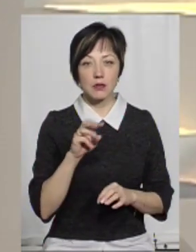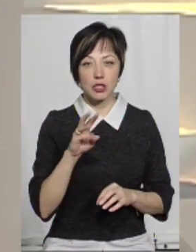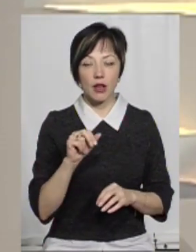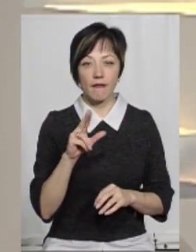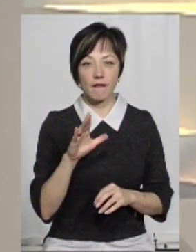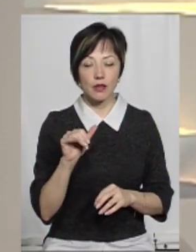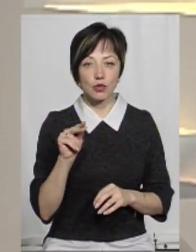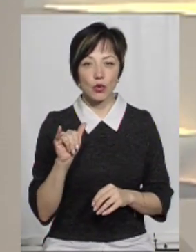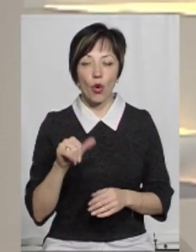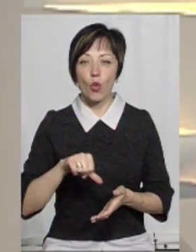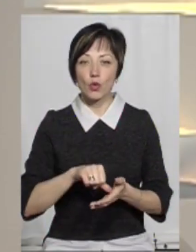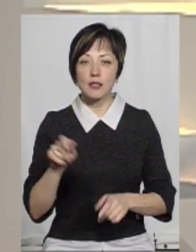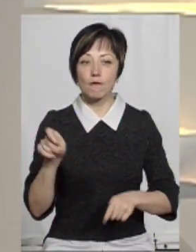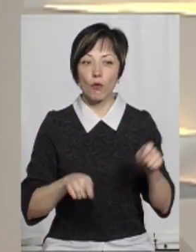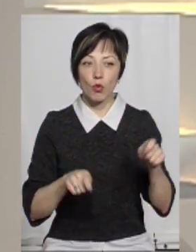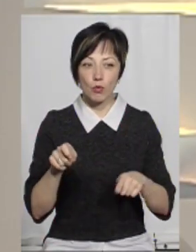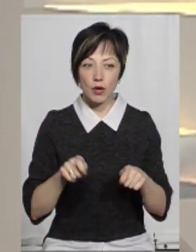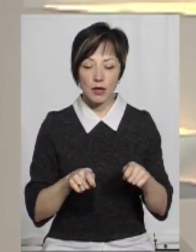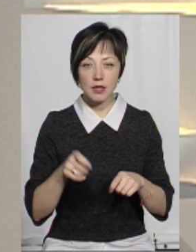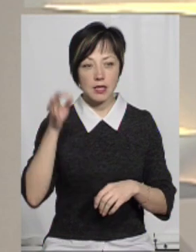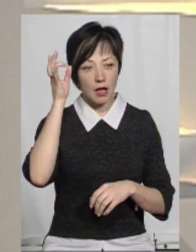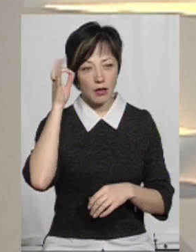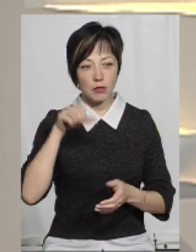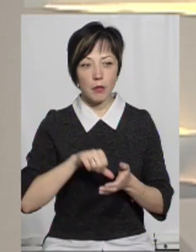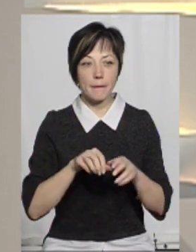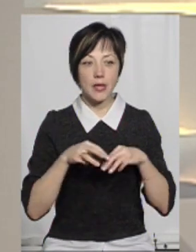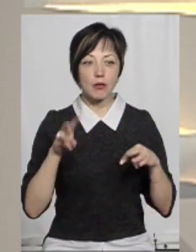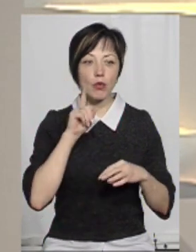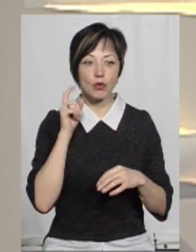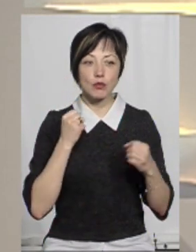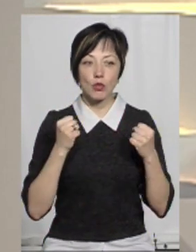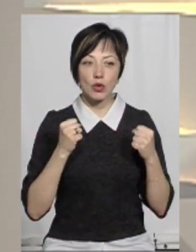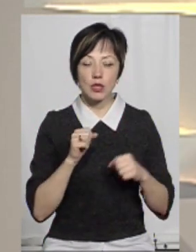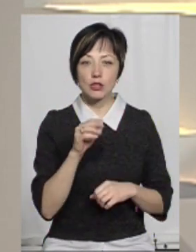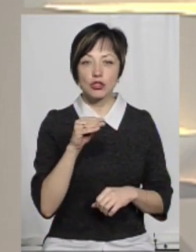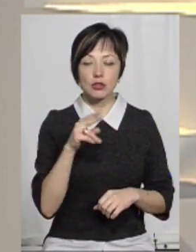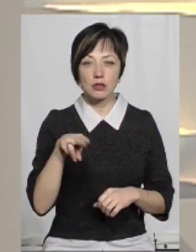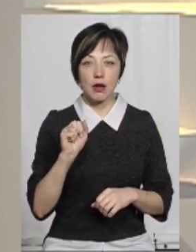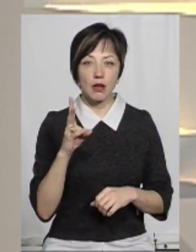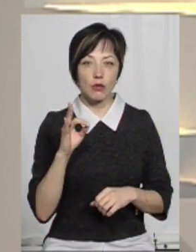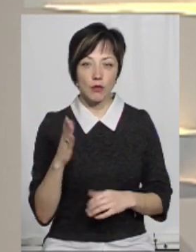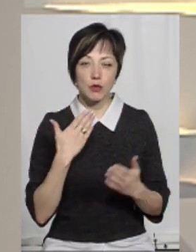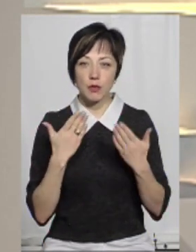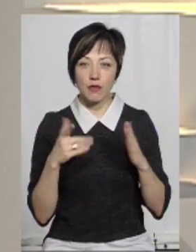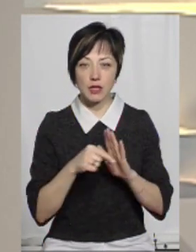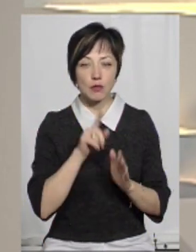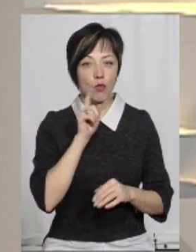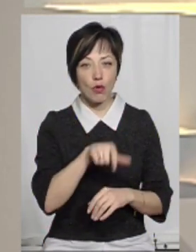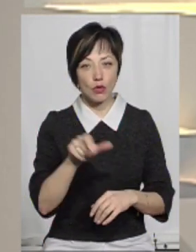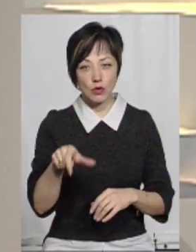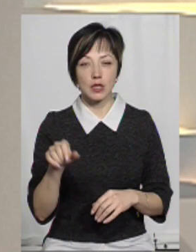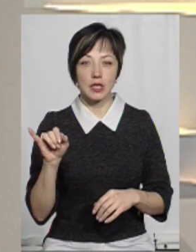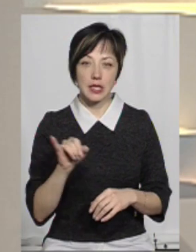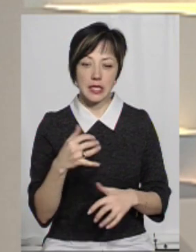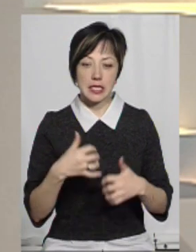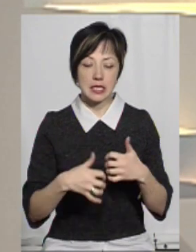Сімашкевичу. Участь у форумі, як ми згадували, взяв і міністр молоді спорту Ігор Жданов. Він поспілкувався з молоддю, і